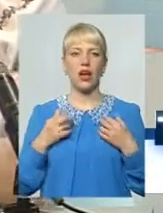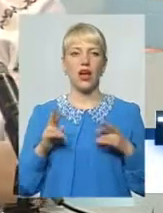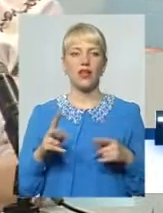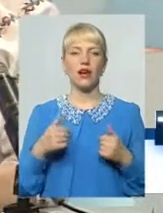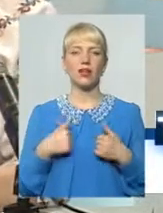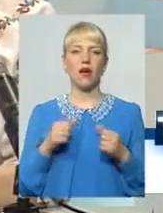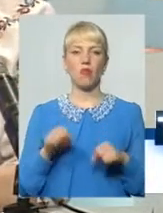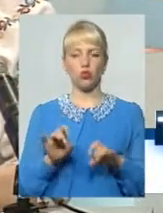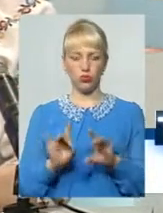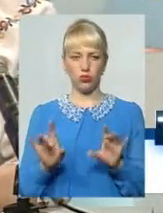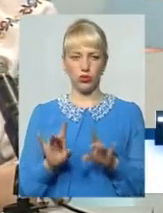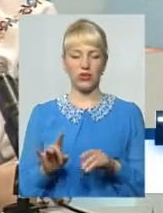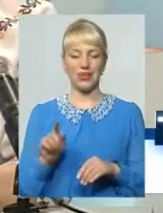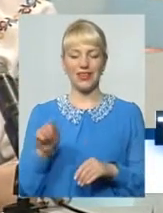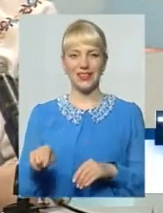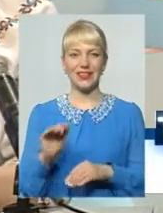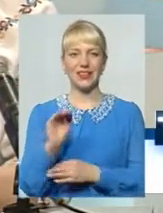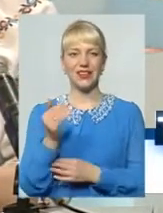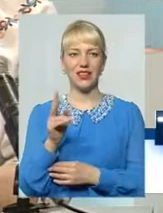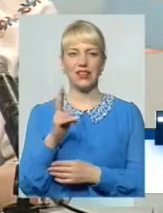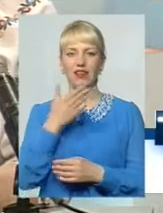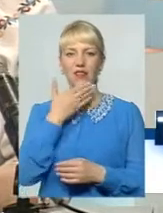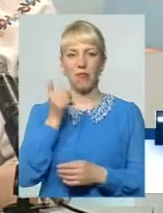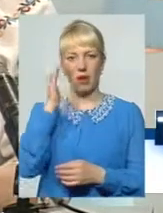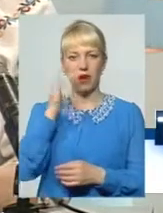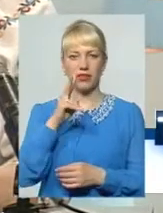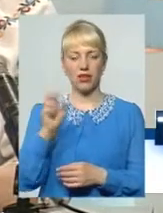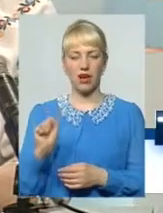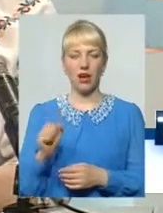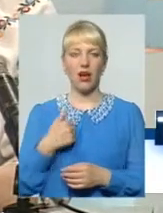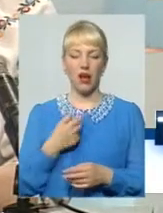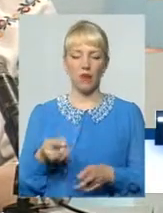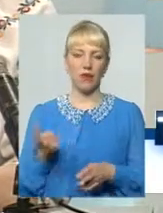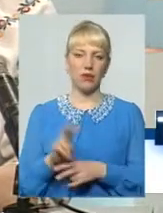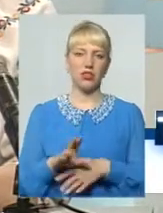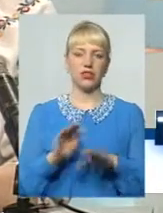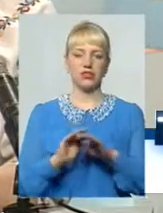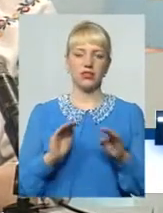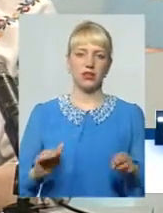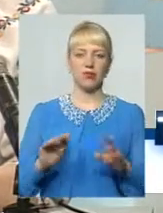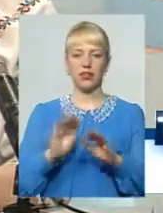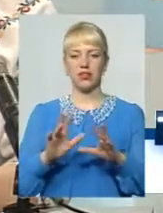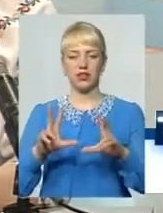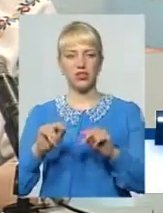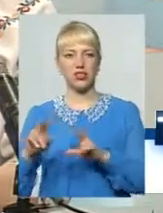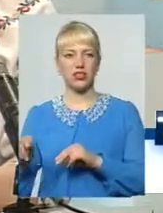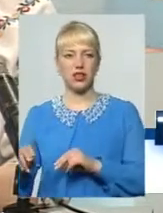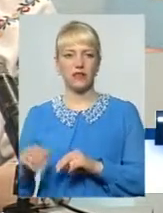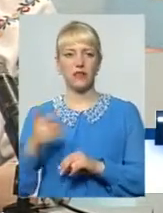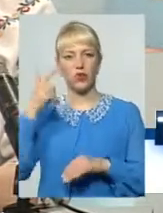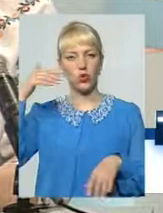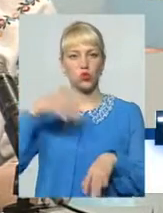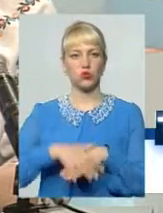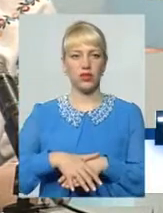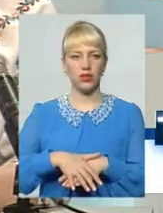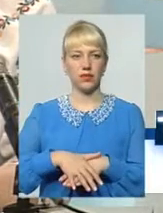можу пояснити тій дитині, яка не має батька А от ми прийшли з дітьми Діти щасливі Розумієте?